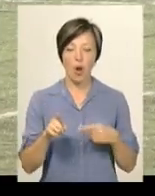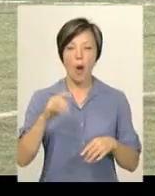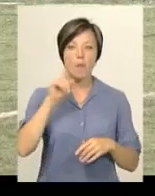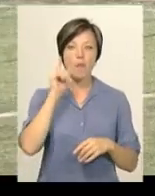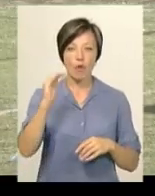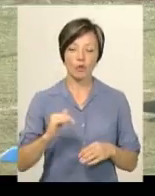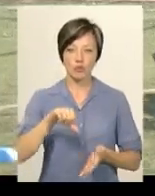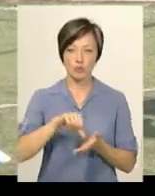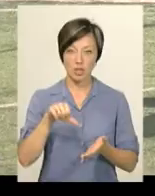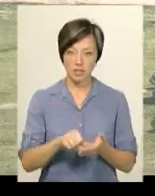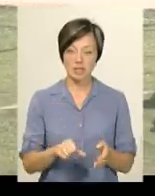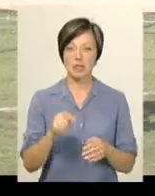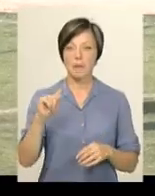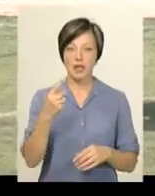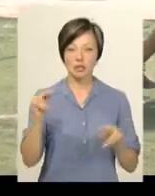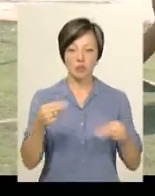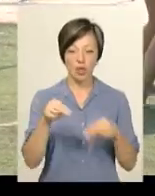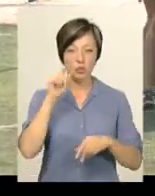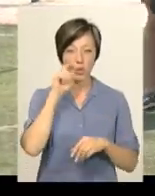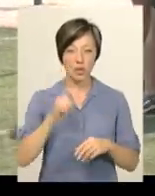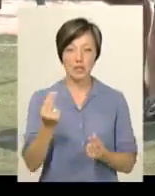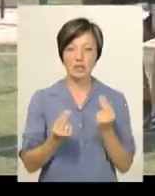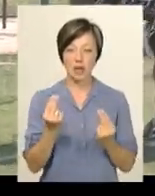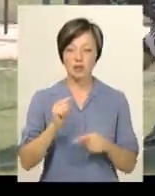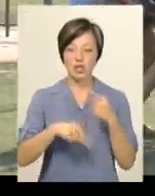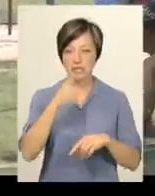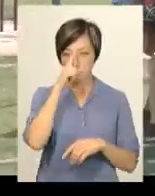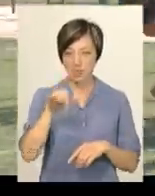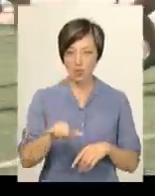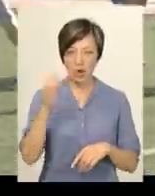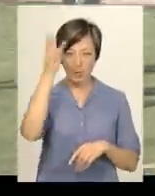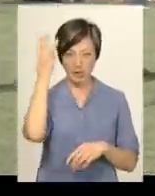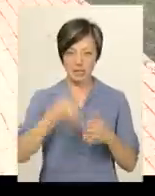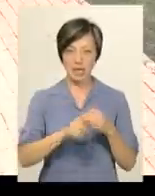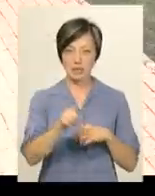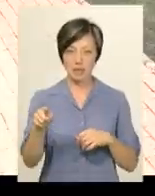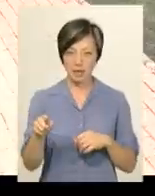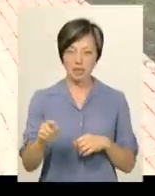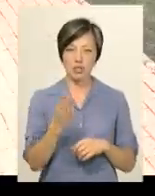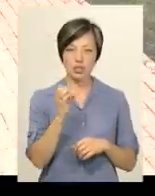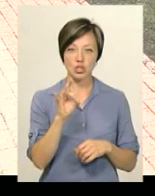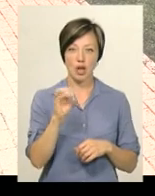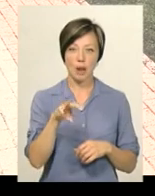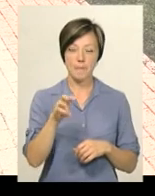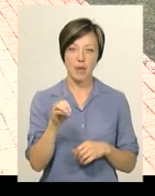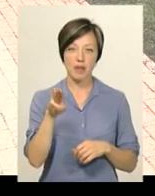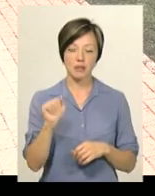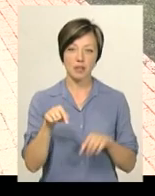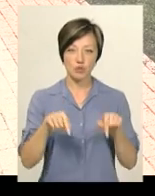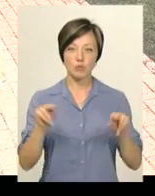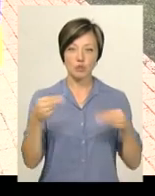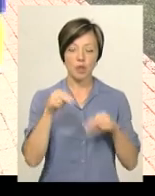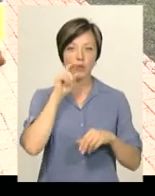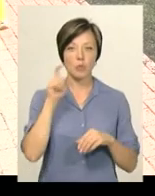гравці Хмельницького «Буревісника» за першість чемпіонату України зіграють за місяць у Хмельницькому. Серед них – Єгор Шеремета. «На цьому чемпіонаті